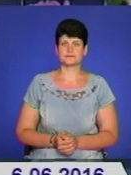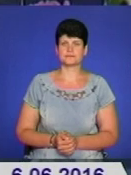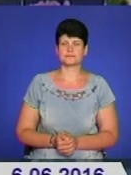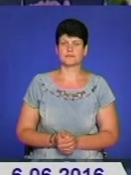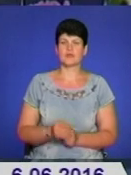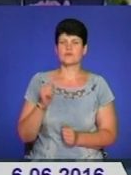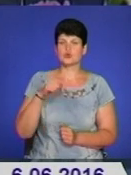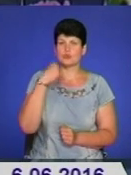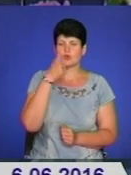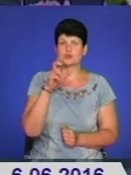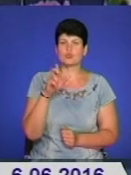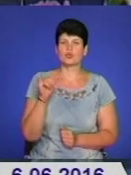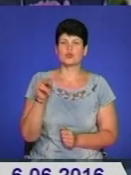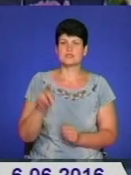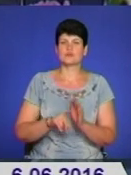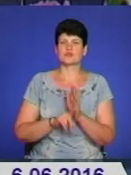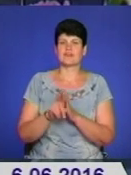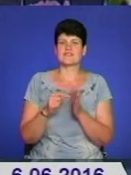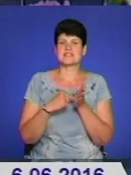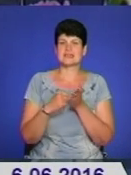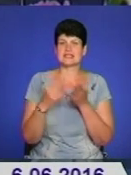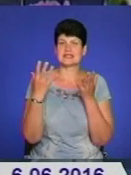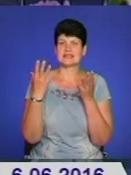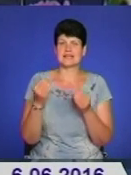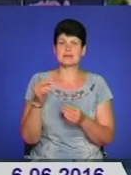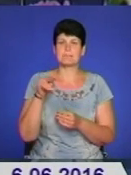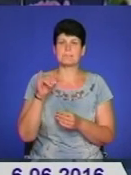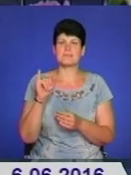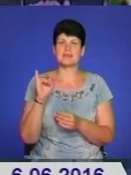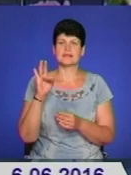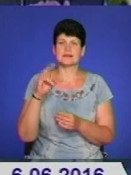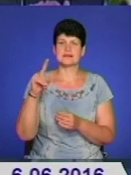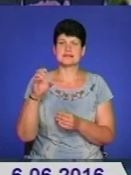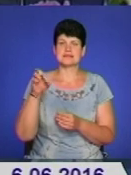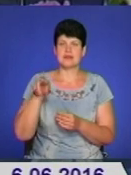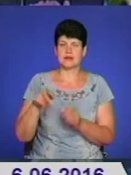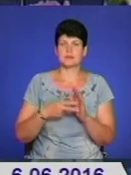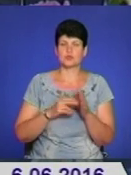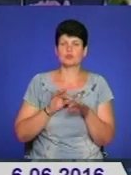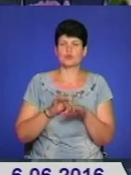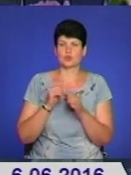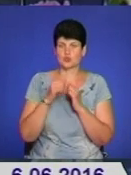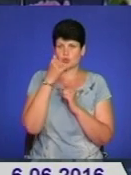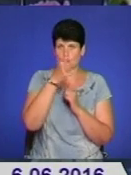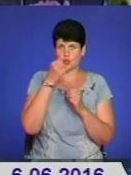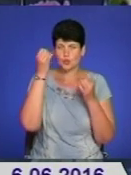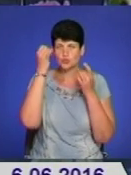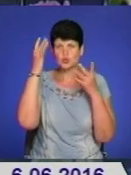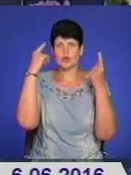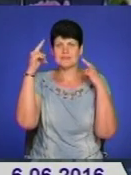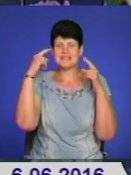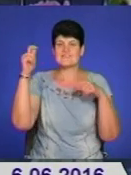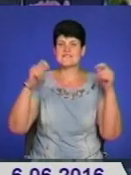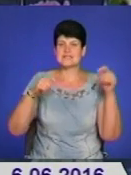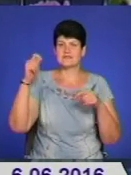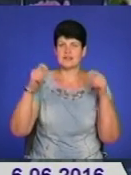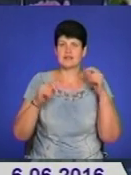Цьогоріч у Бучачі започаткували відзначення Днів Пінзеля, які надалі планують проводити щорічно. Культурно-мистецький фестиваль на честь